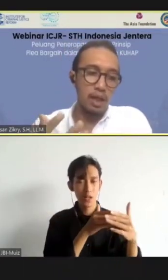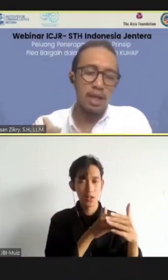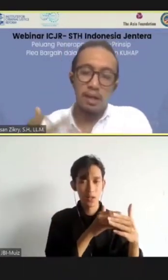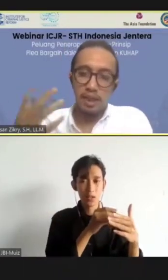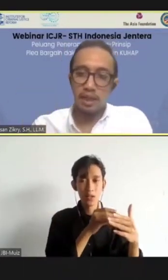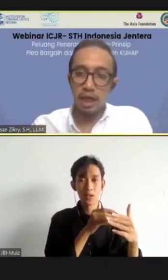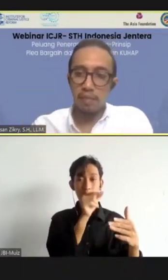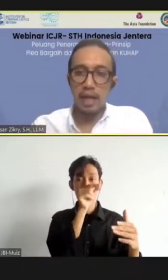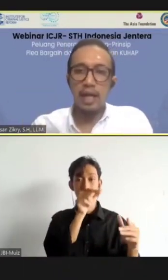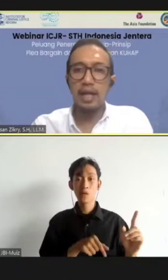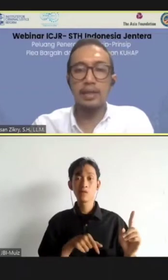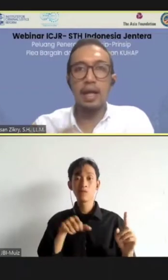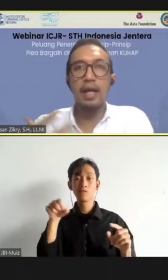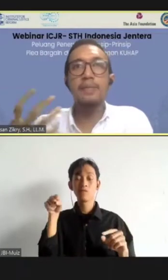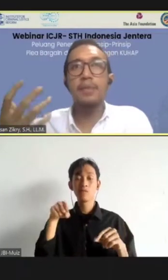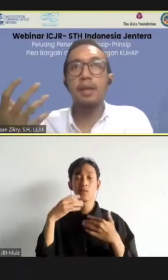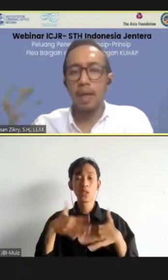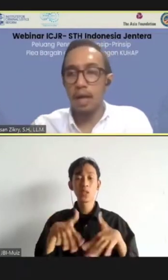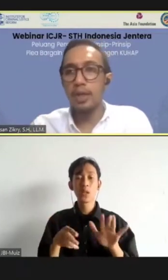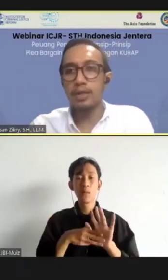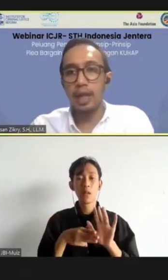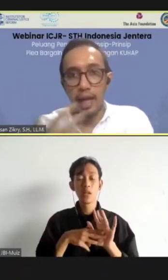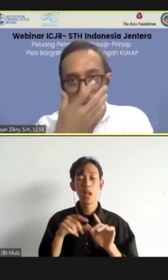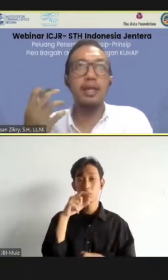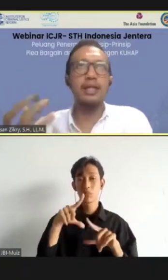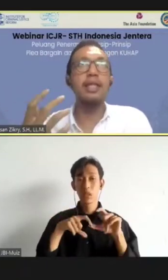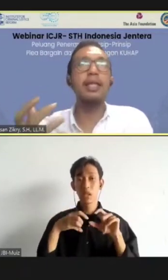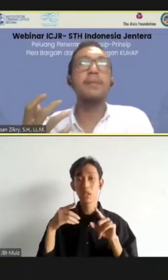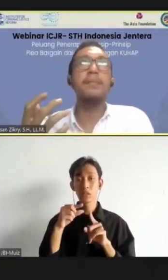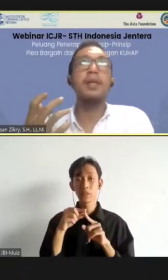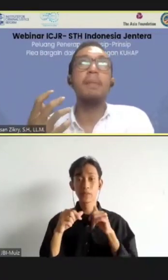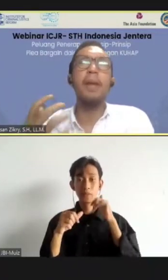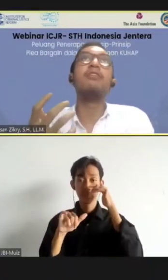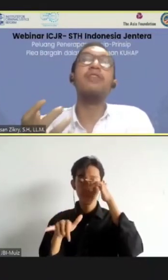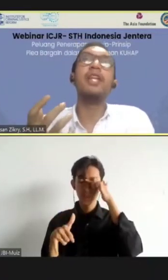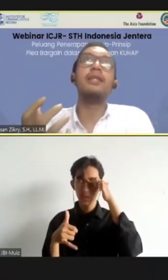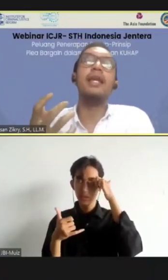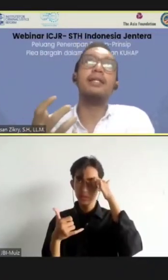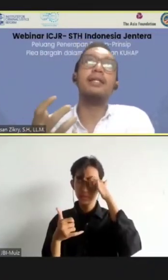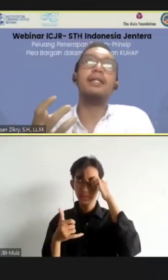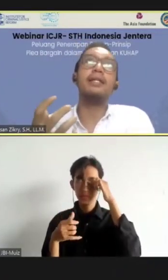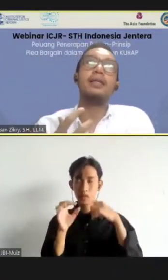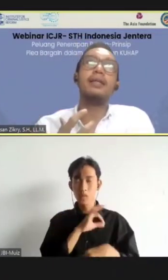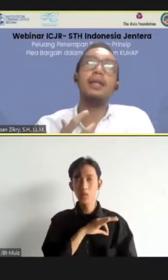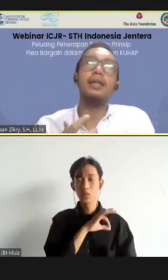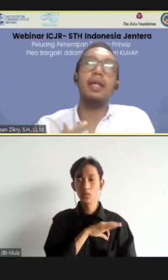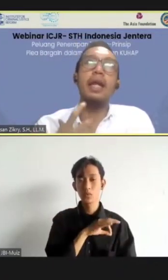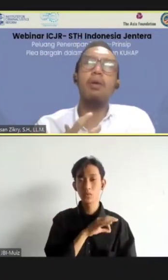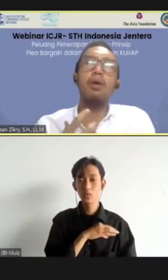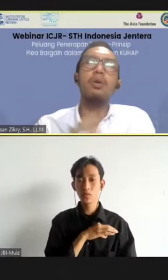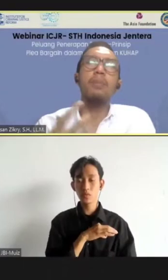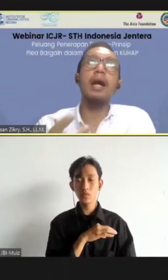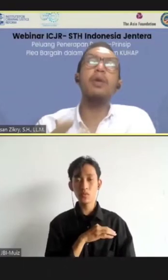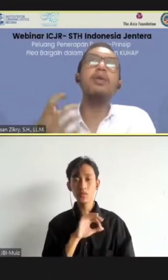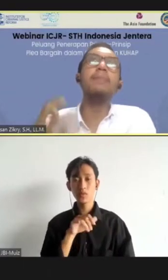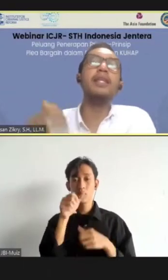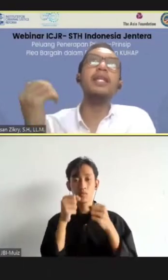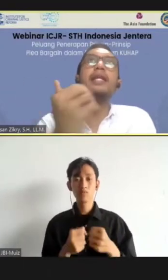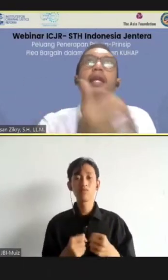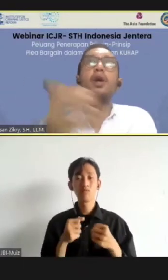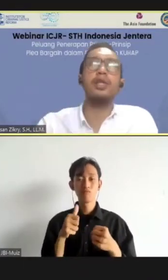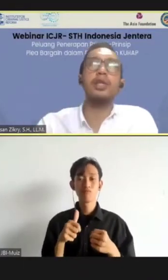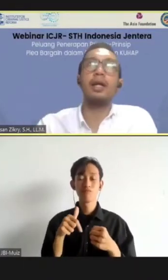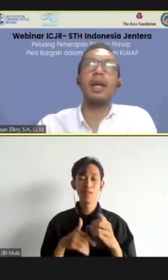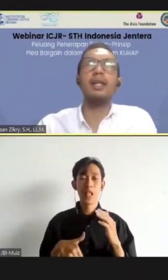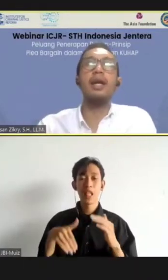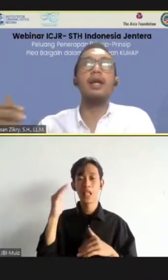menyelesaikan perkara dengan cara mengakui kesalahan. Jadi, benefit-nya si terdakwa untuk mengaku itu lebih